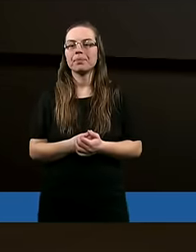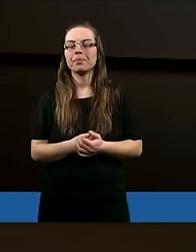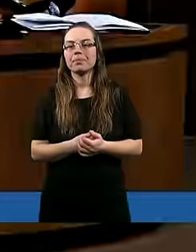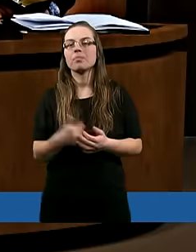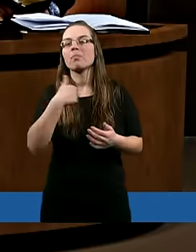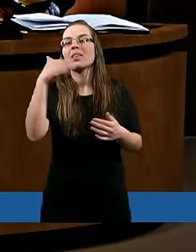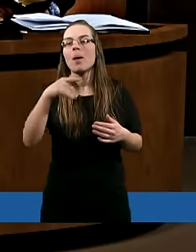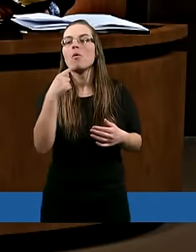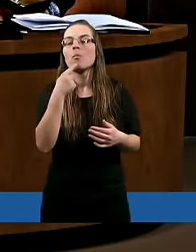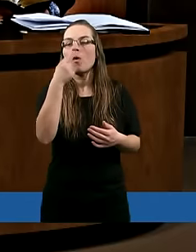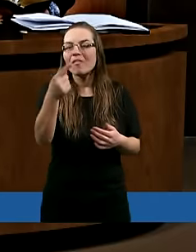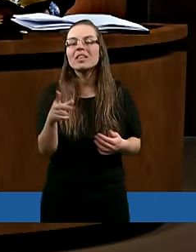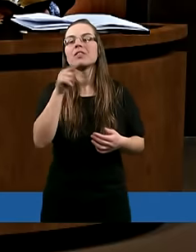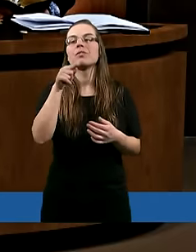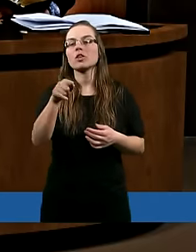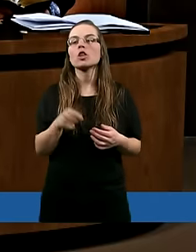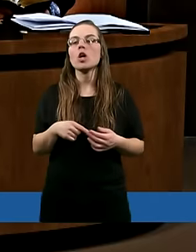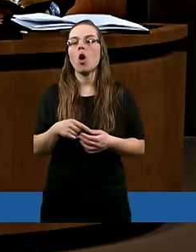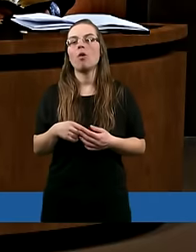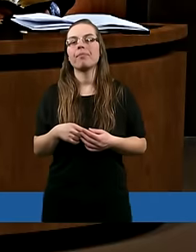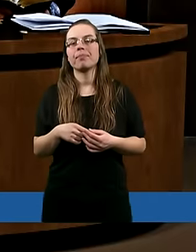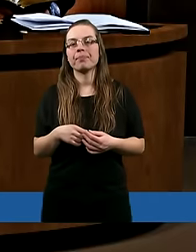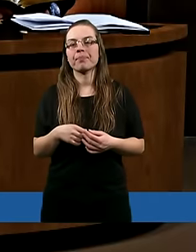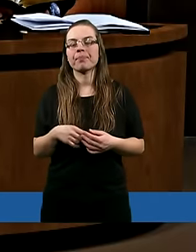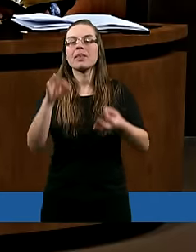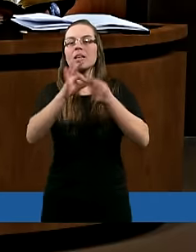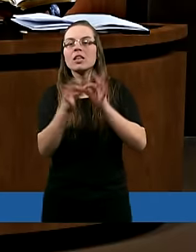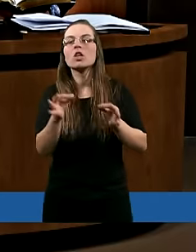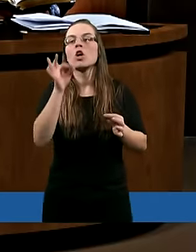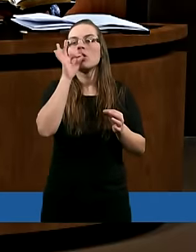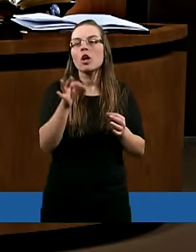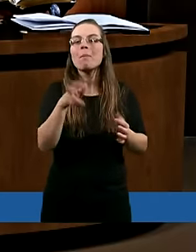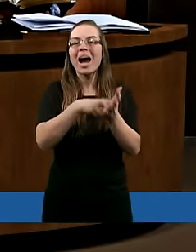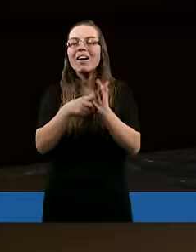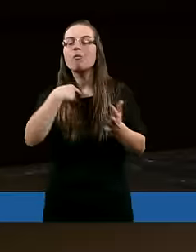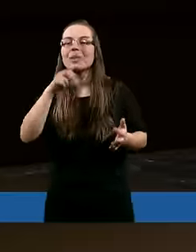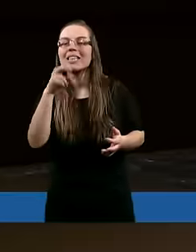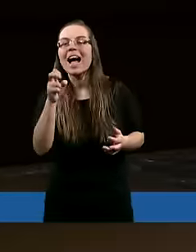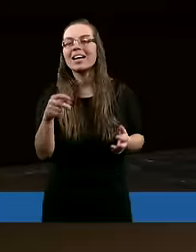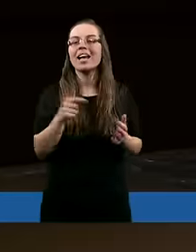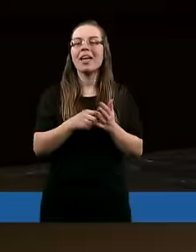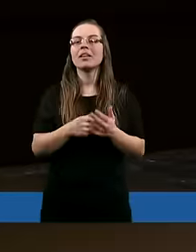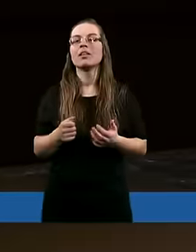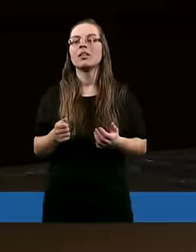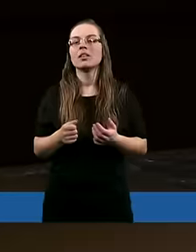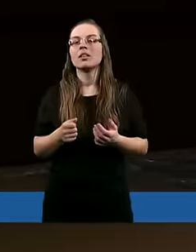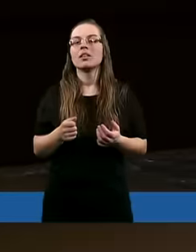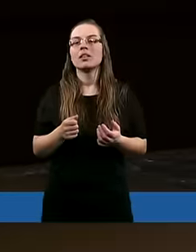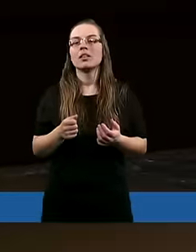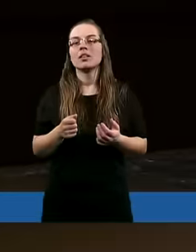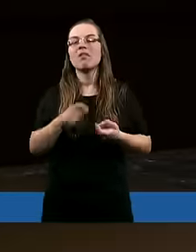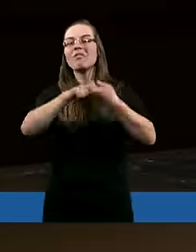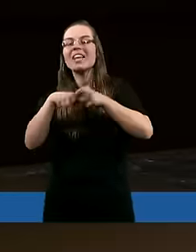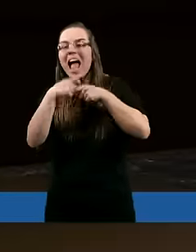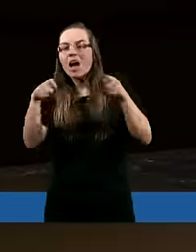Ja mogę powiedzieć ze swojego życia, że gdy brakowało mi takiej właśnie tej więzi